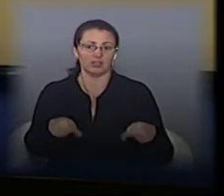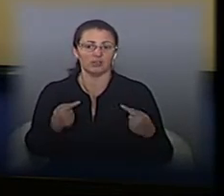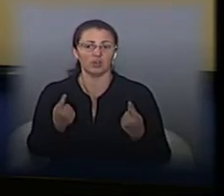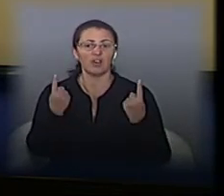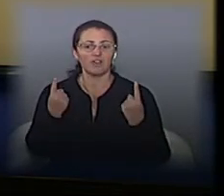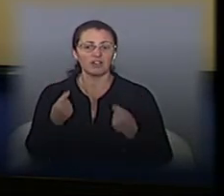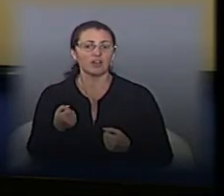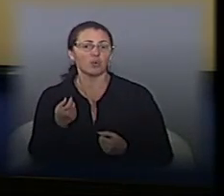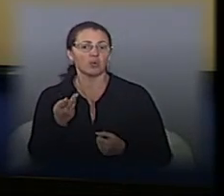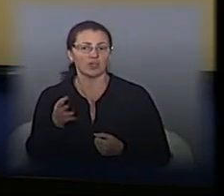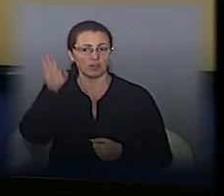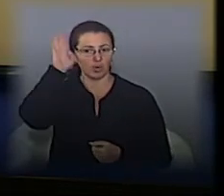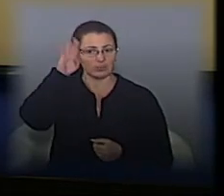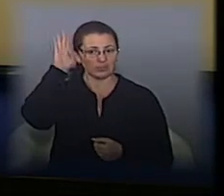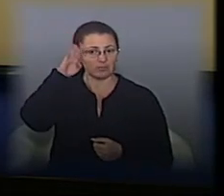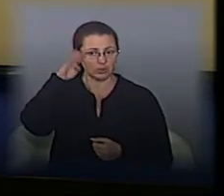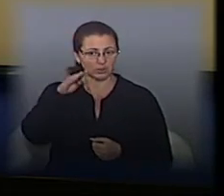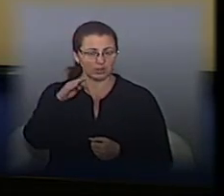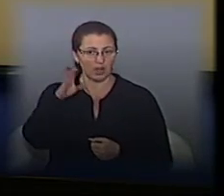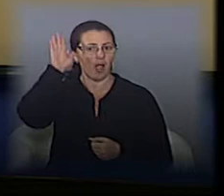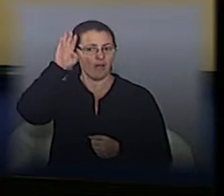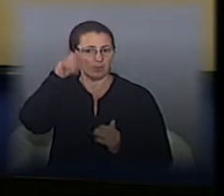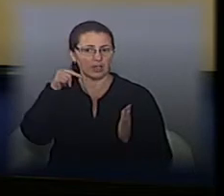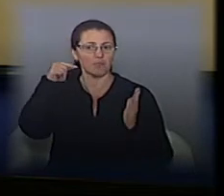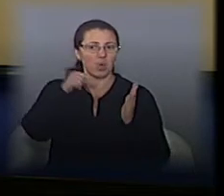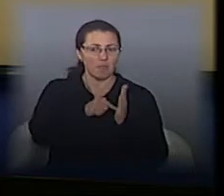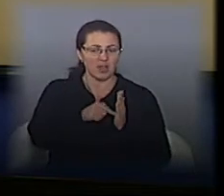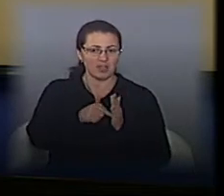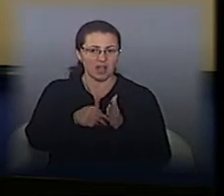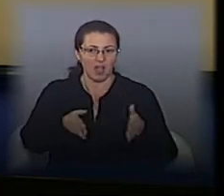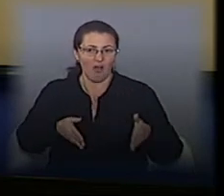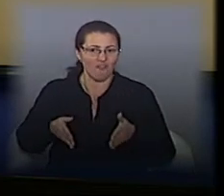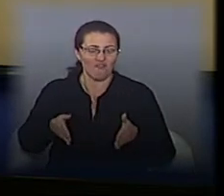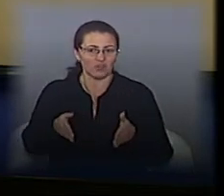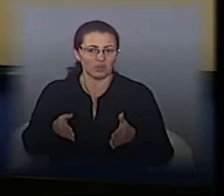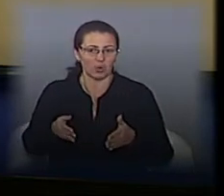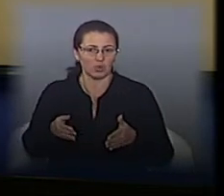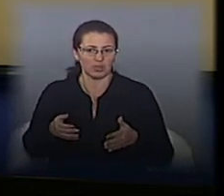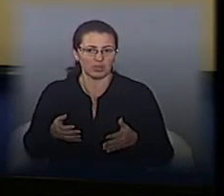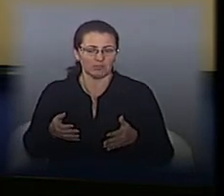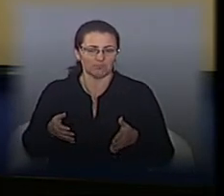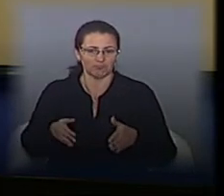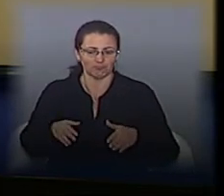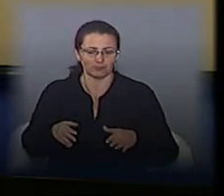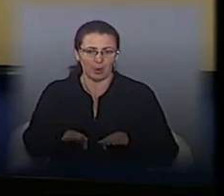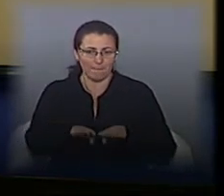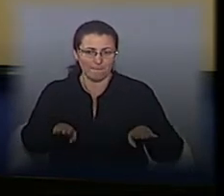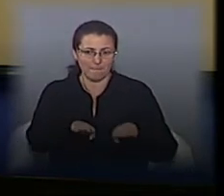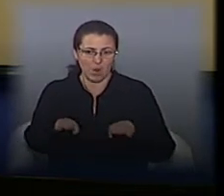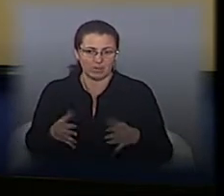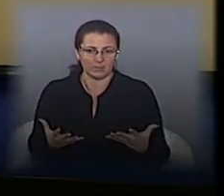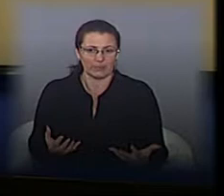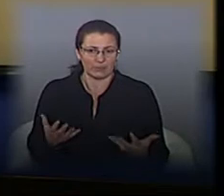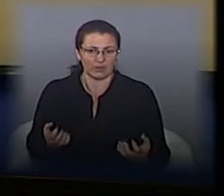великої кількості води, яка попадає в дорожній одяг, він її втягує як губку, потім йде швидке замерзання,